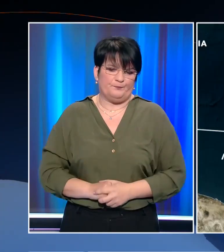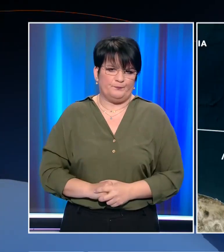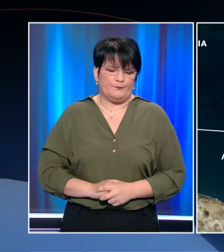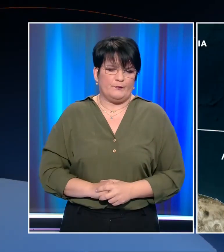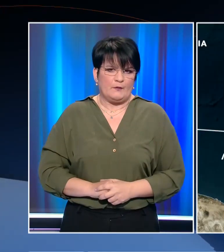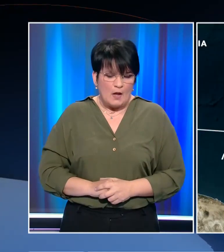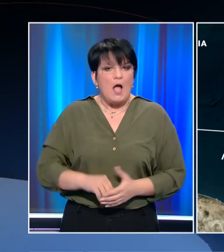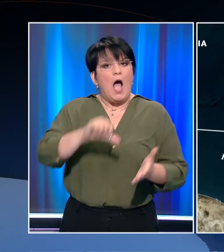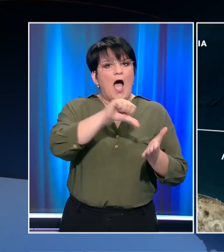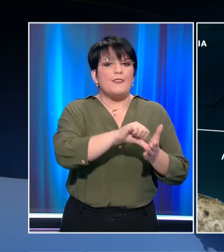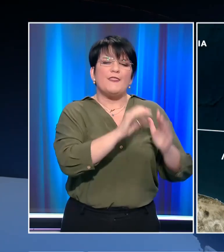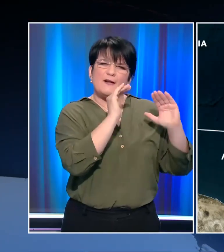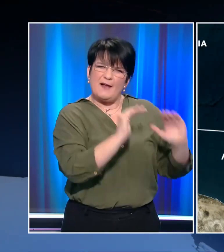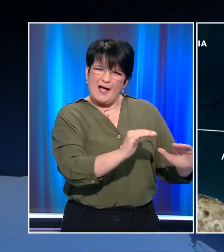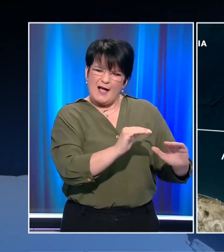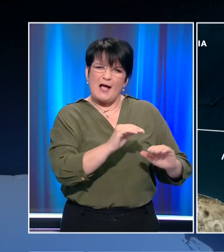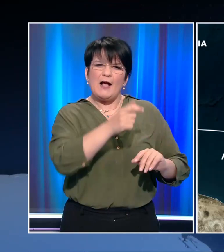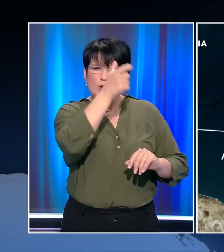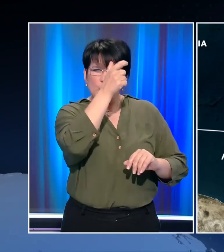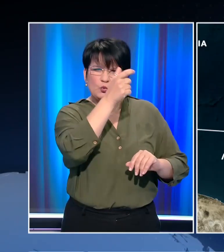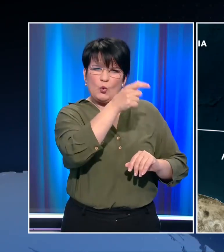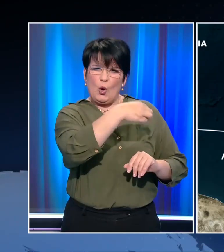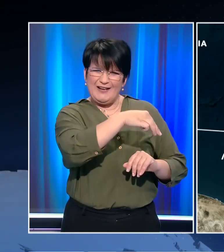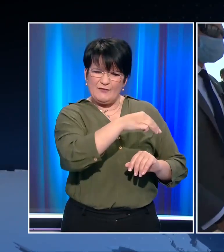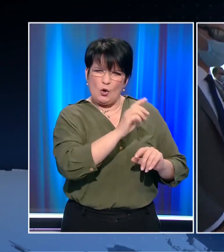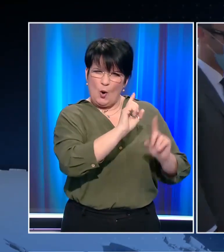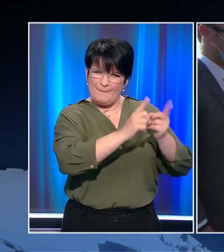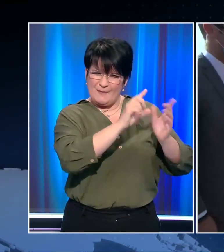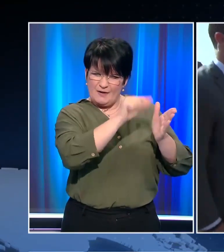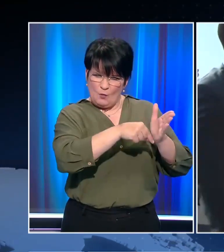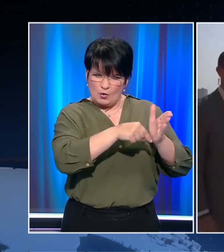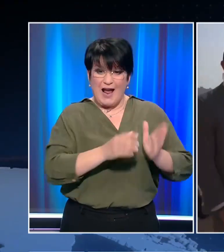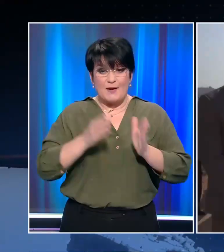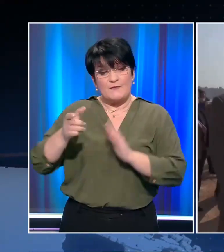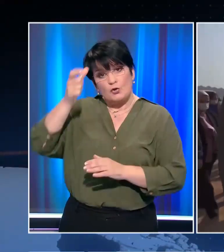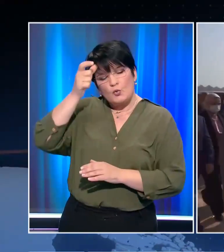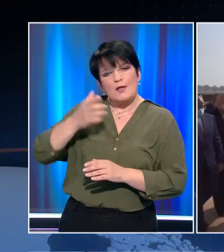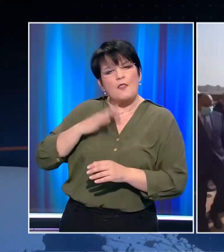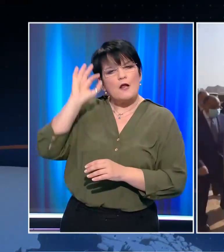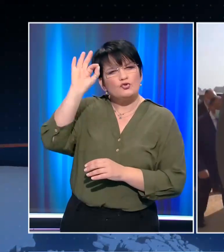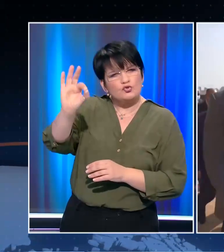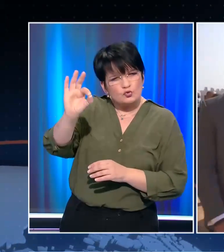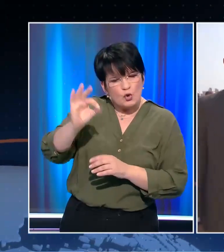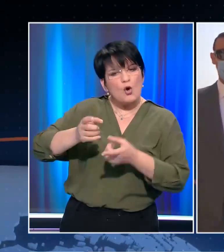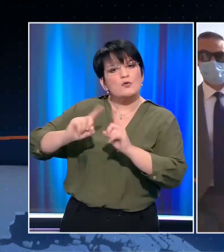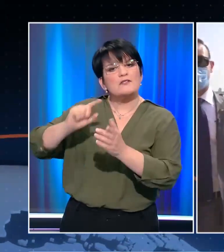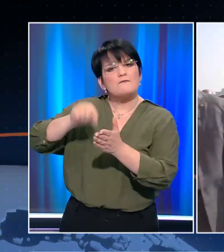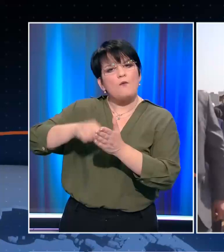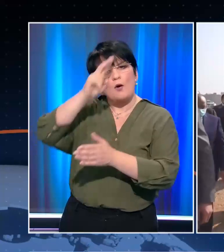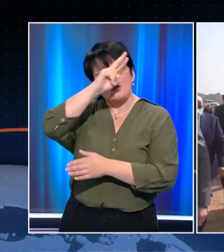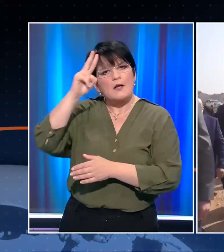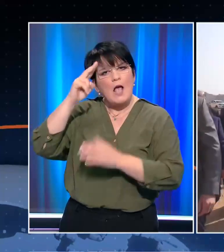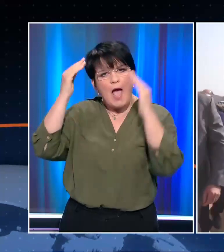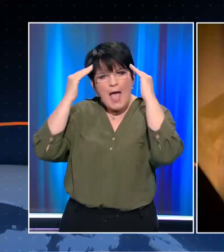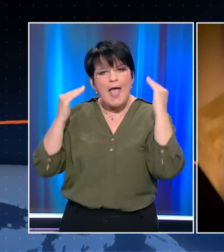Την ώρα που η Αθήνα στοχεύει το τουρκολεβικό μνημόνιο, η Άγκυρα εντείνει το φλερτ με το Κάιρο, καθώς βουλευτής του κυβερνόντος κόμματος είπε ότι